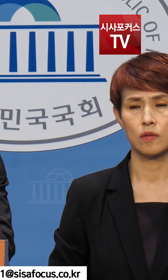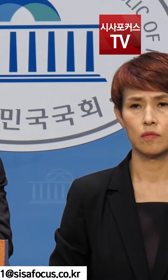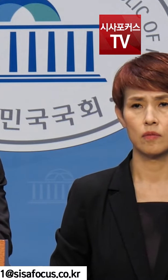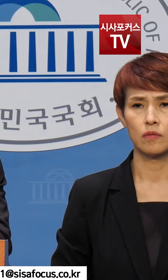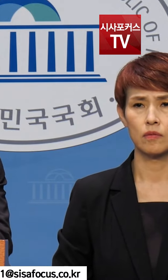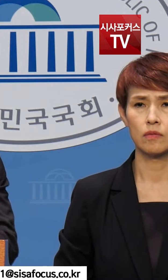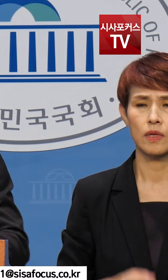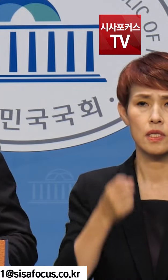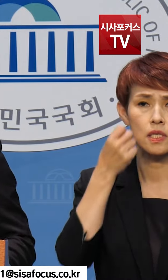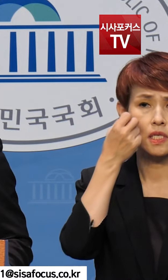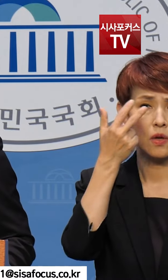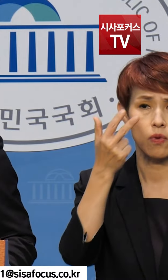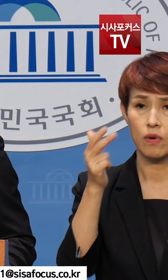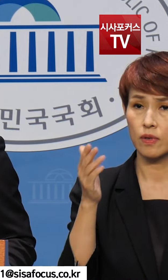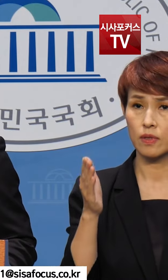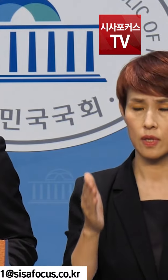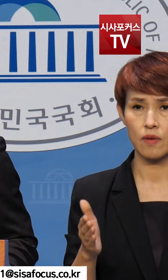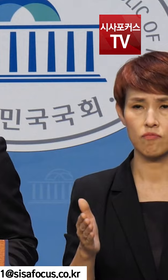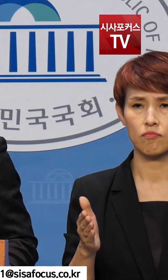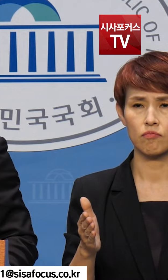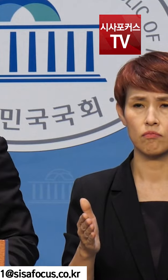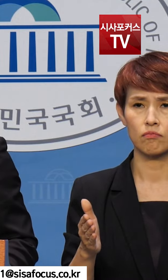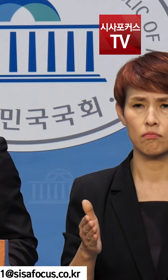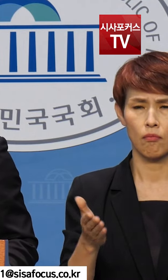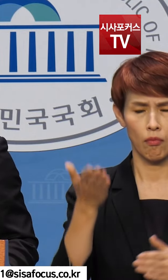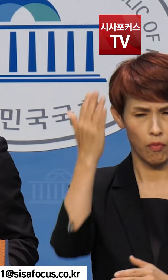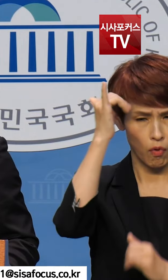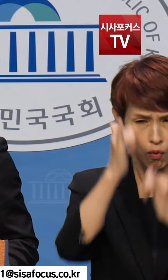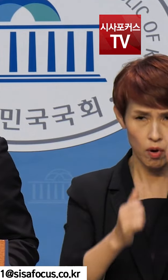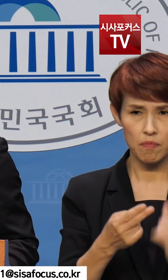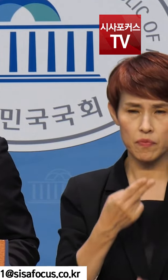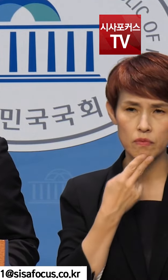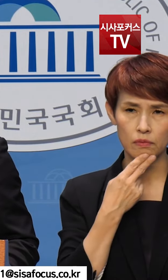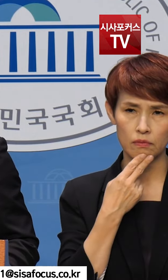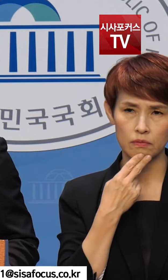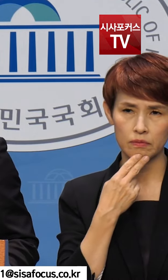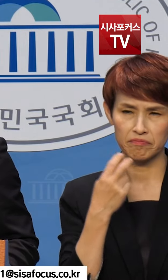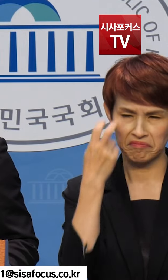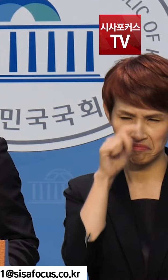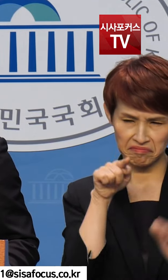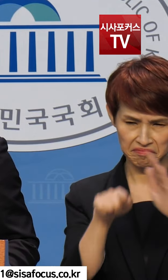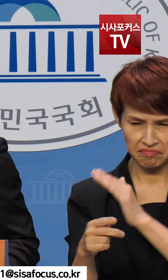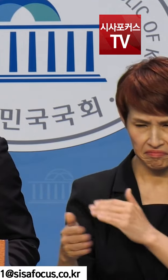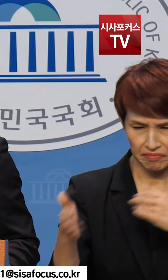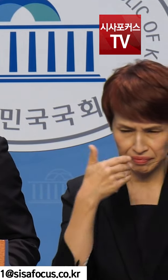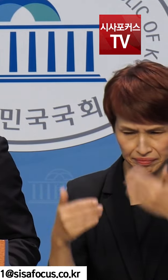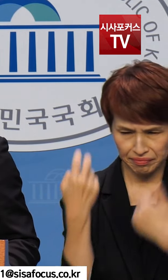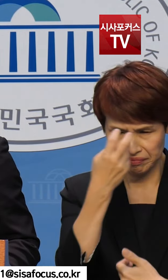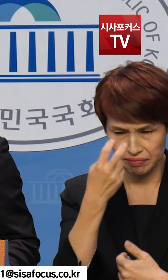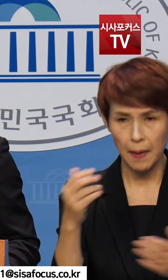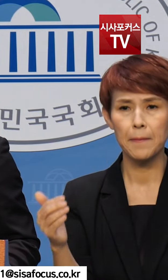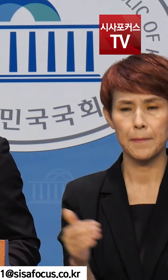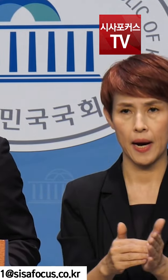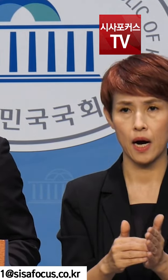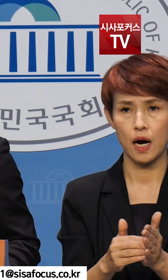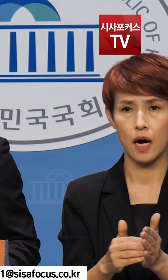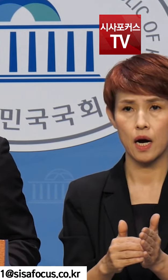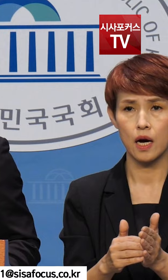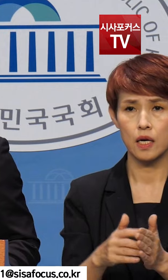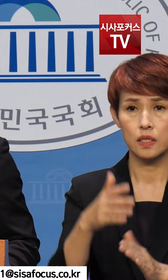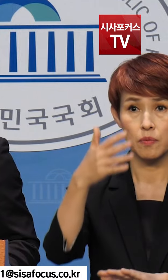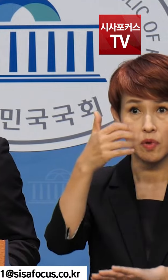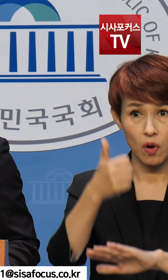그로부터 약 7개월간 전례를 찾기 어려운 고강도 감사가 지난달까지 이루어졌고 현재 감사